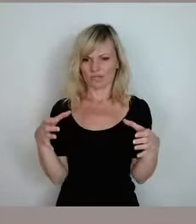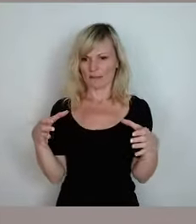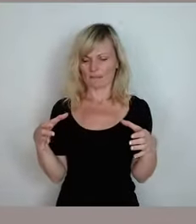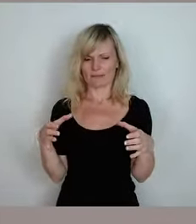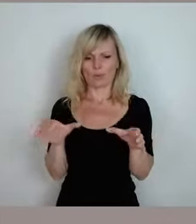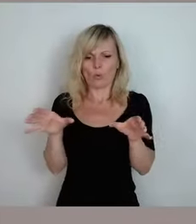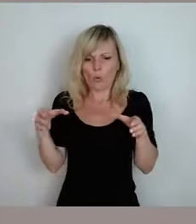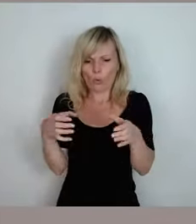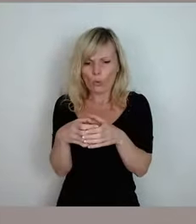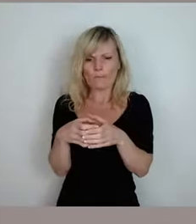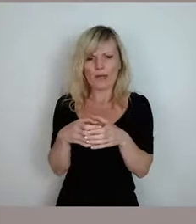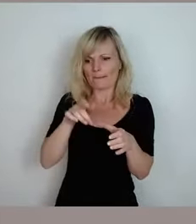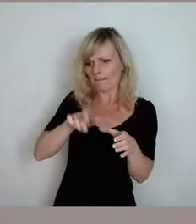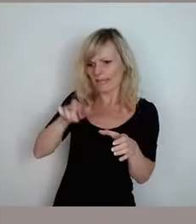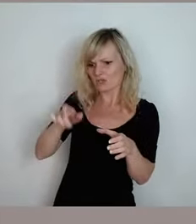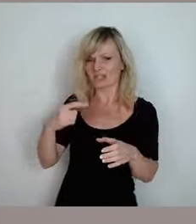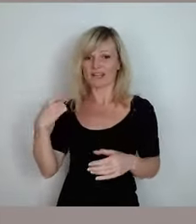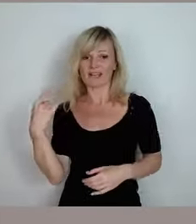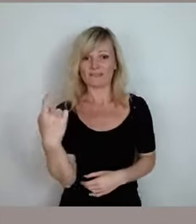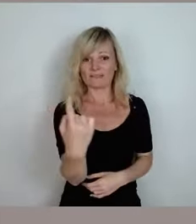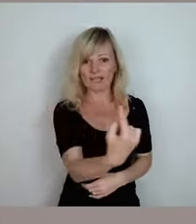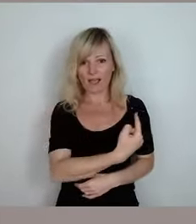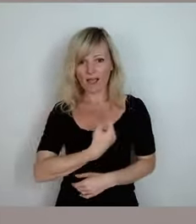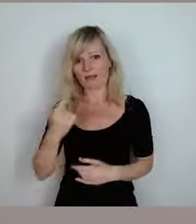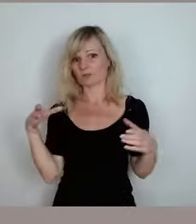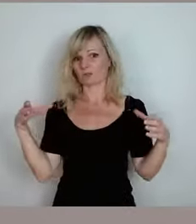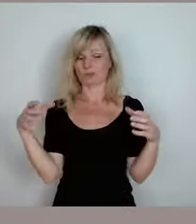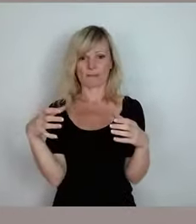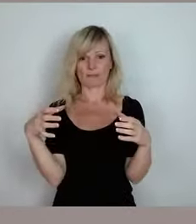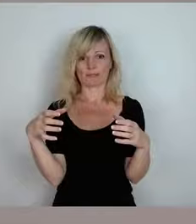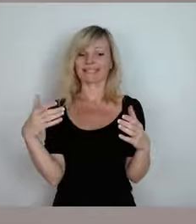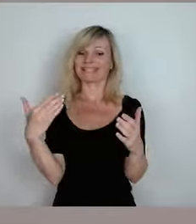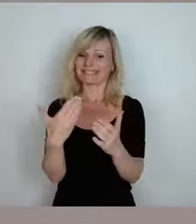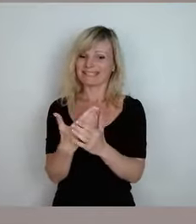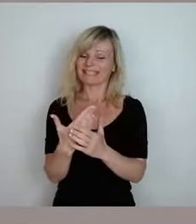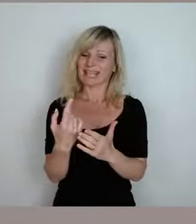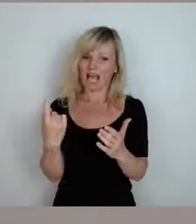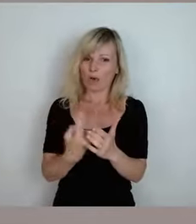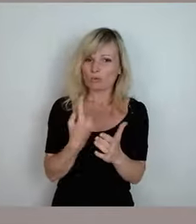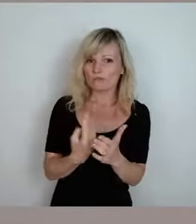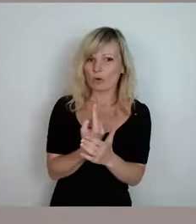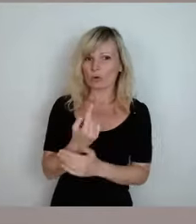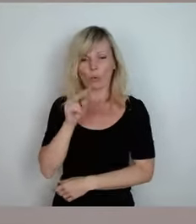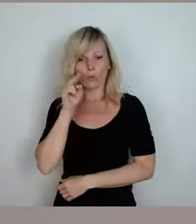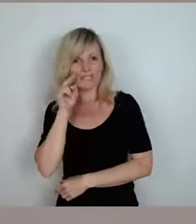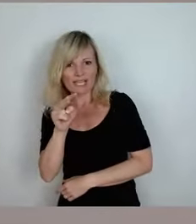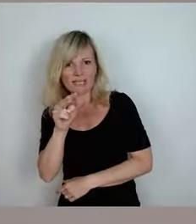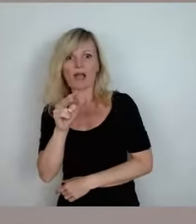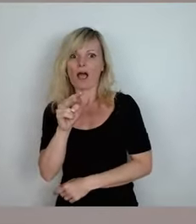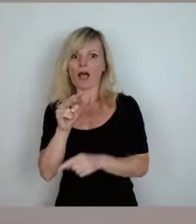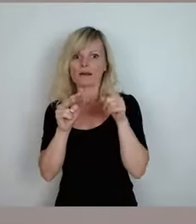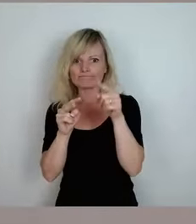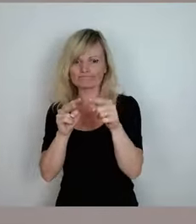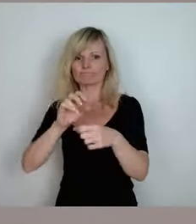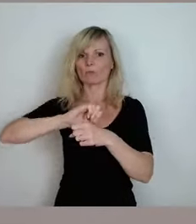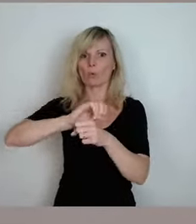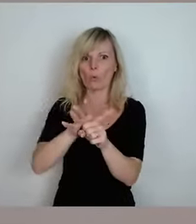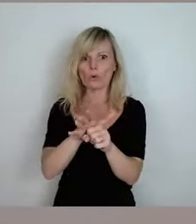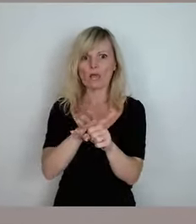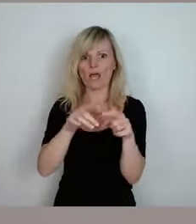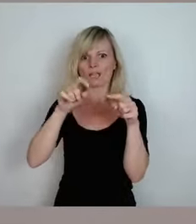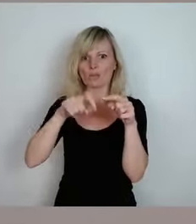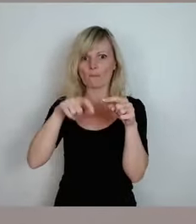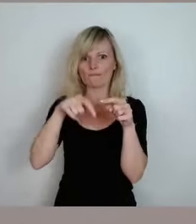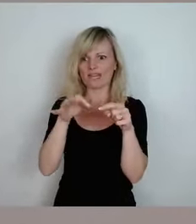Menschen, also wir alle miteinander, diese Herausforderung zu sehen, Corona, Tröpfcheninfektion,